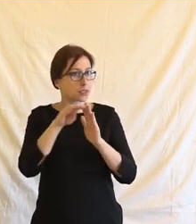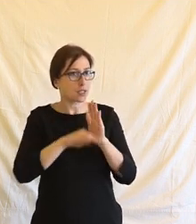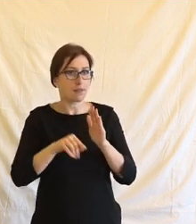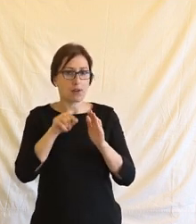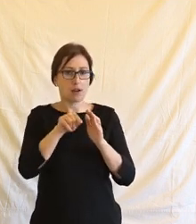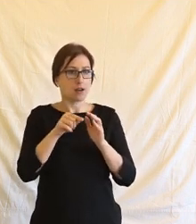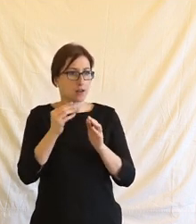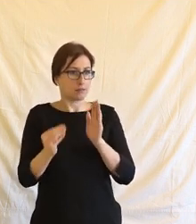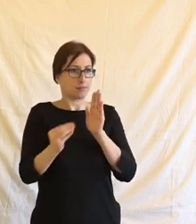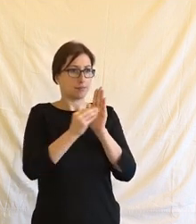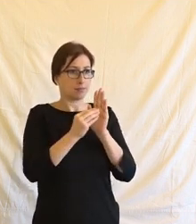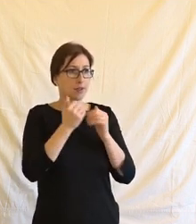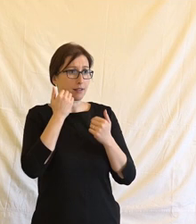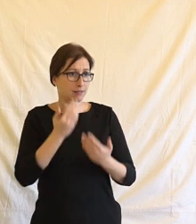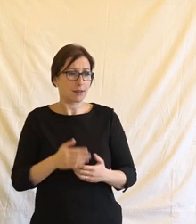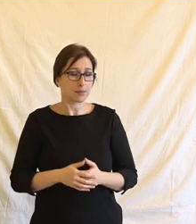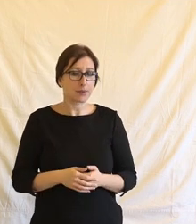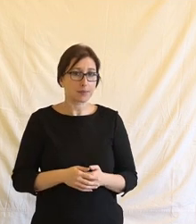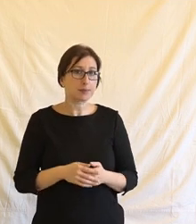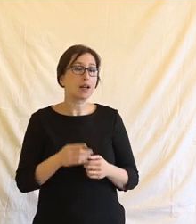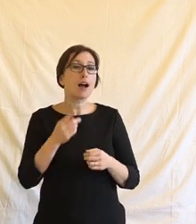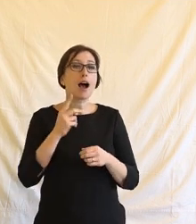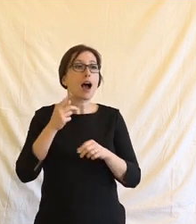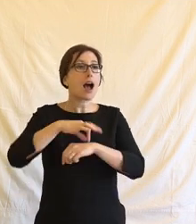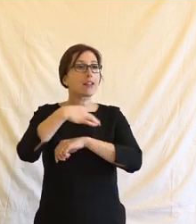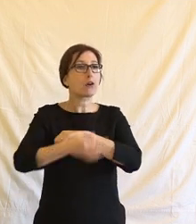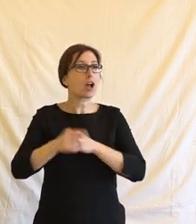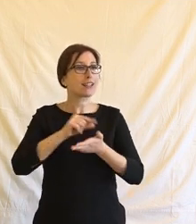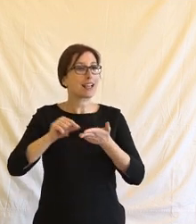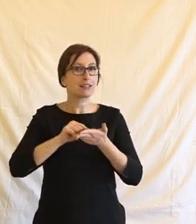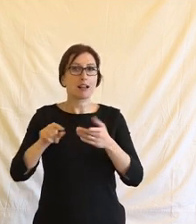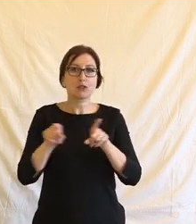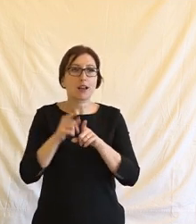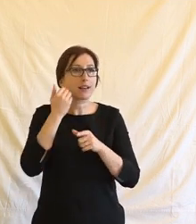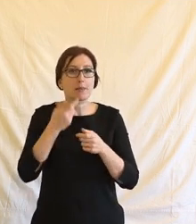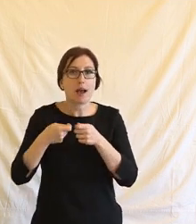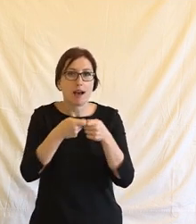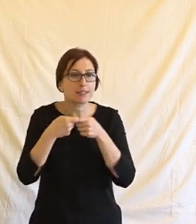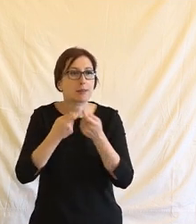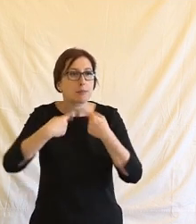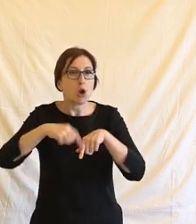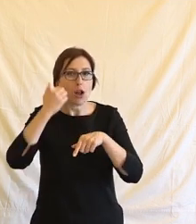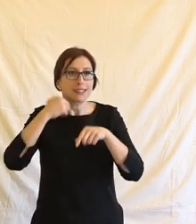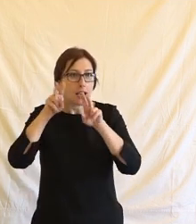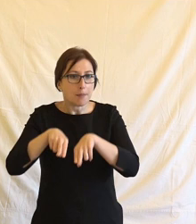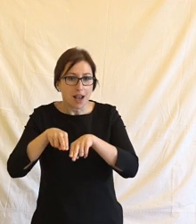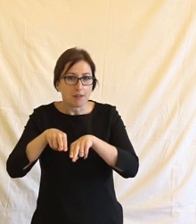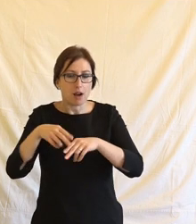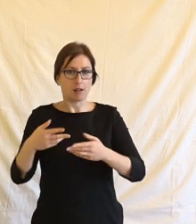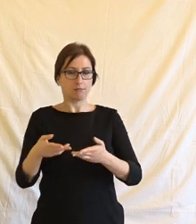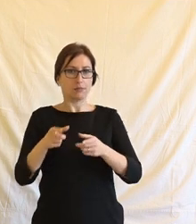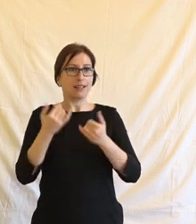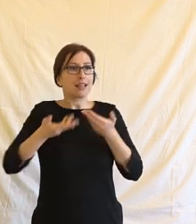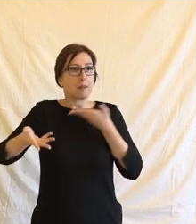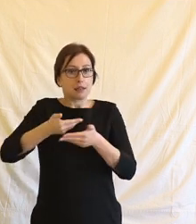v tom spíš výjimkou než pravidlem. Stejně tak advokátní kanceláře nemají týmy na lidská práva. To je vlastně debata, která